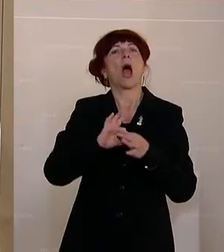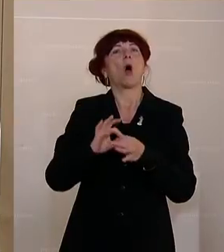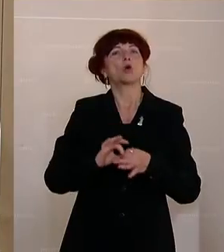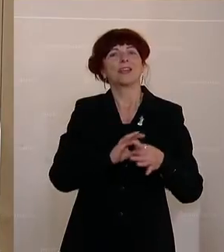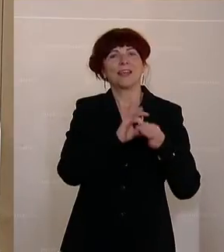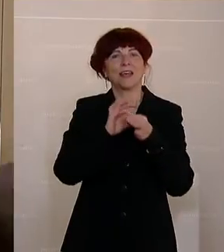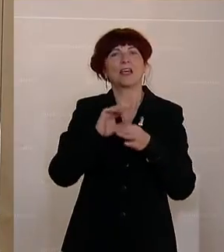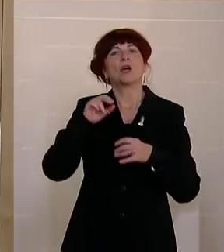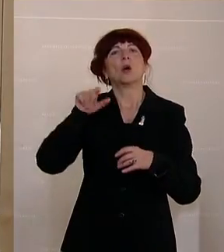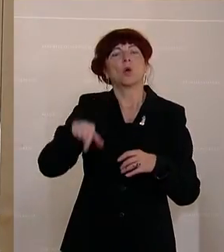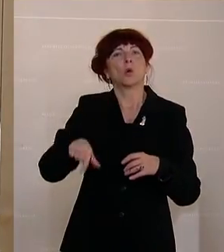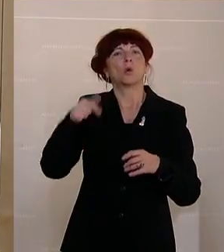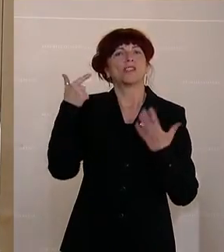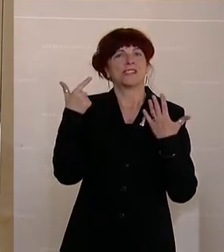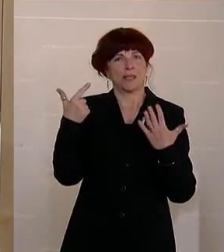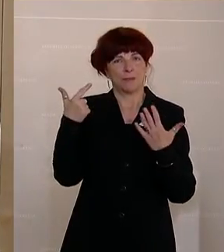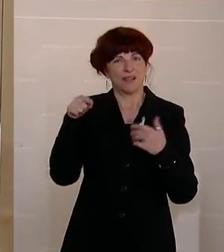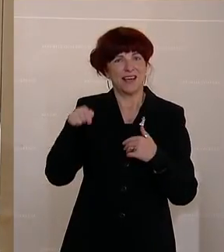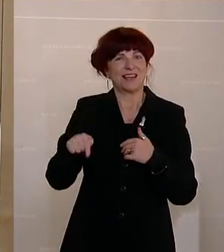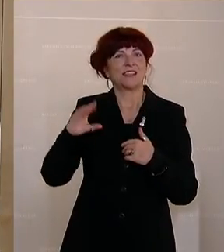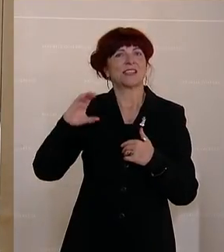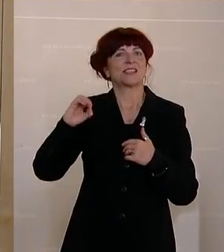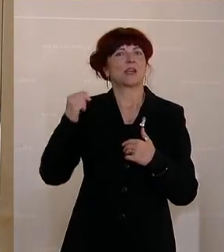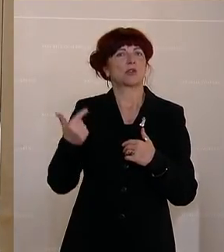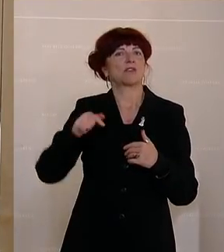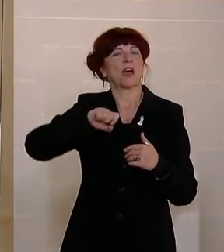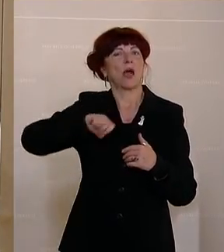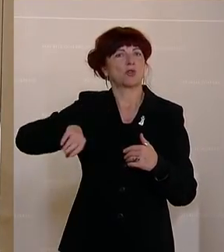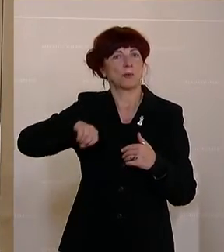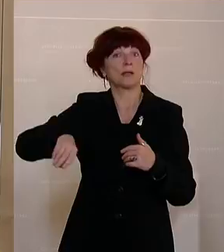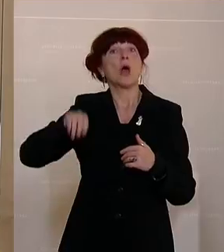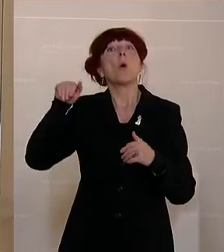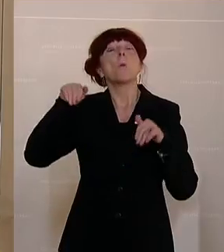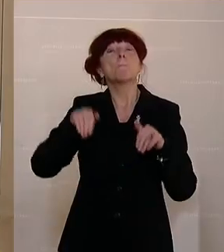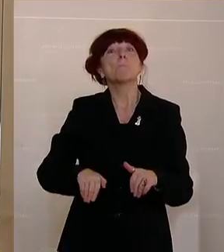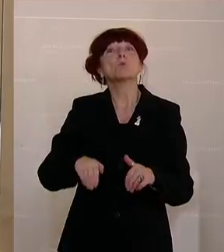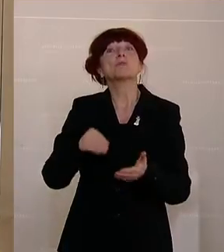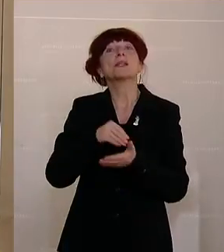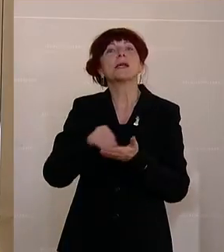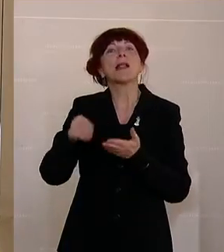CO2-stärksten Autos, 40.000 Euro Nova zahlen müssen.